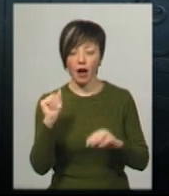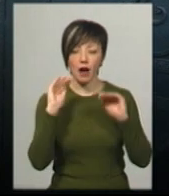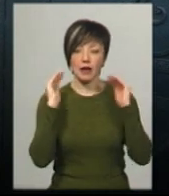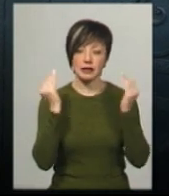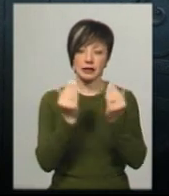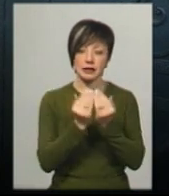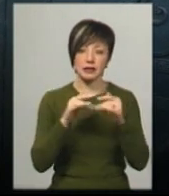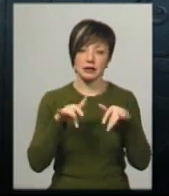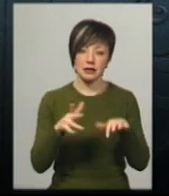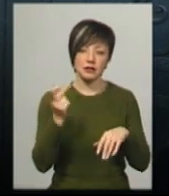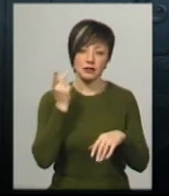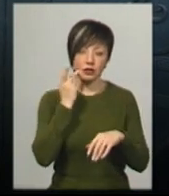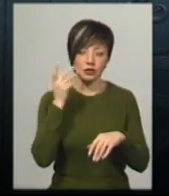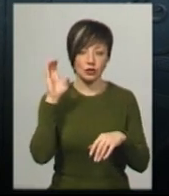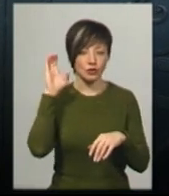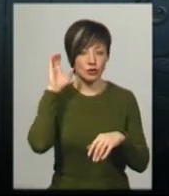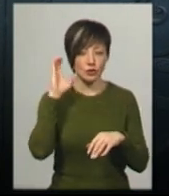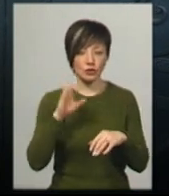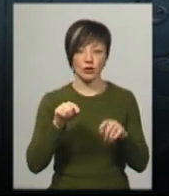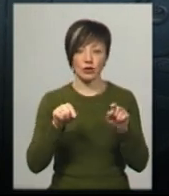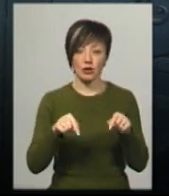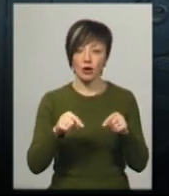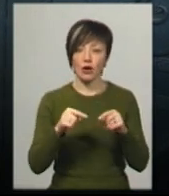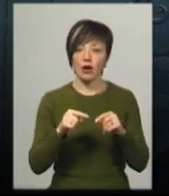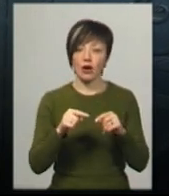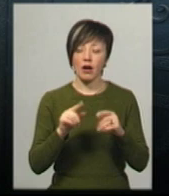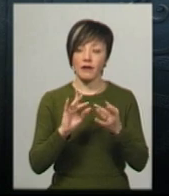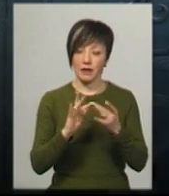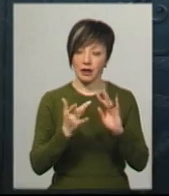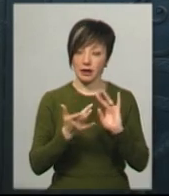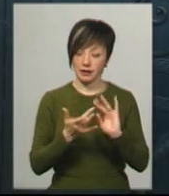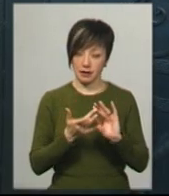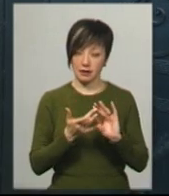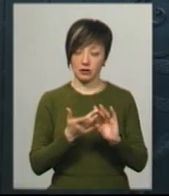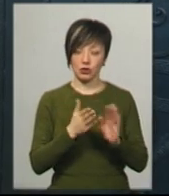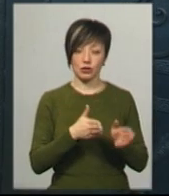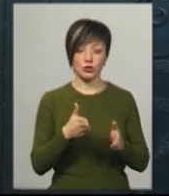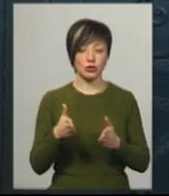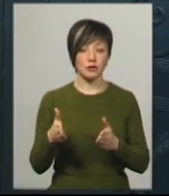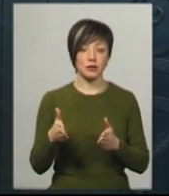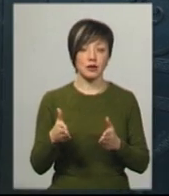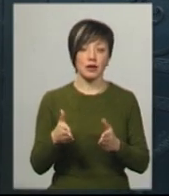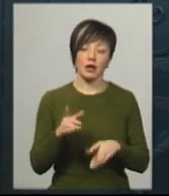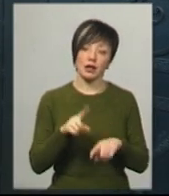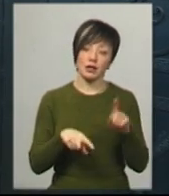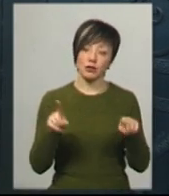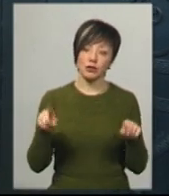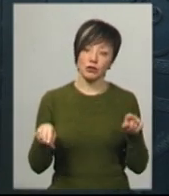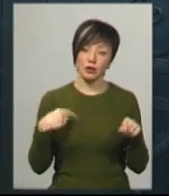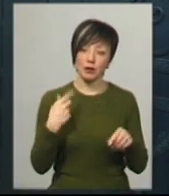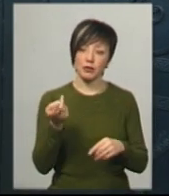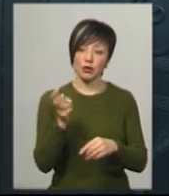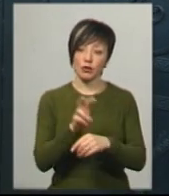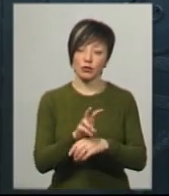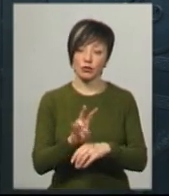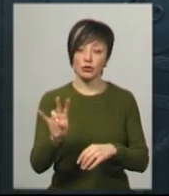заходи, зазвичай я слухаю службу Божу в онлайн режимі, рідше, приходжу до